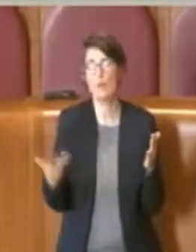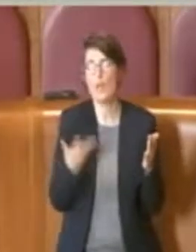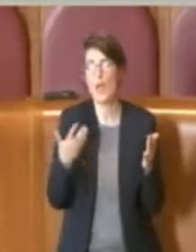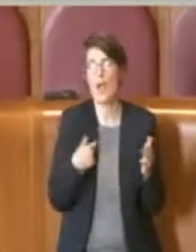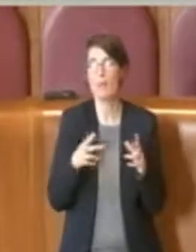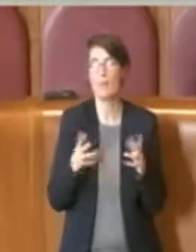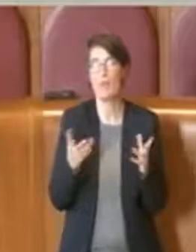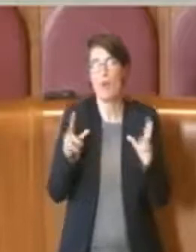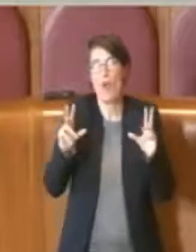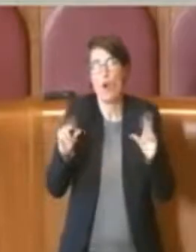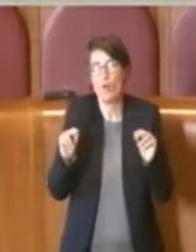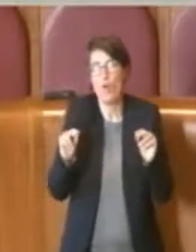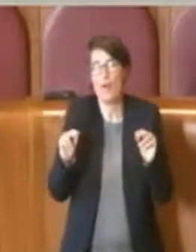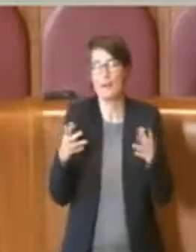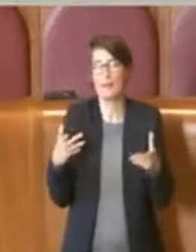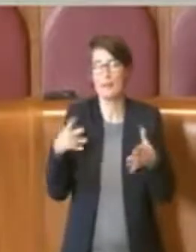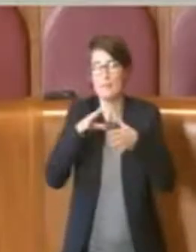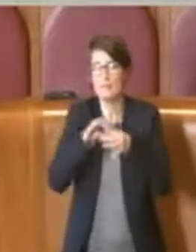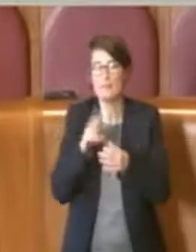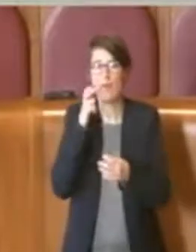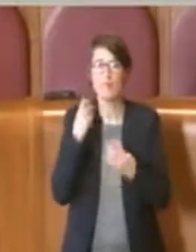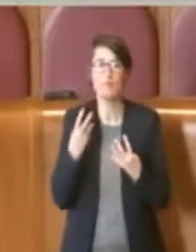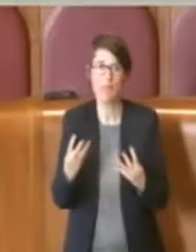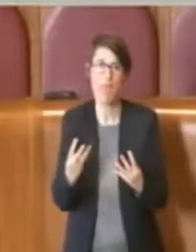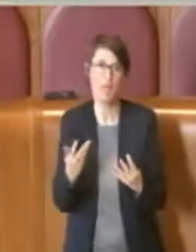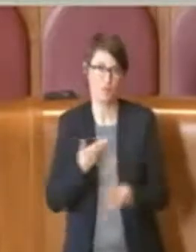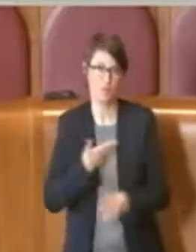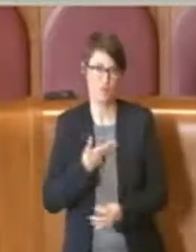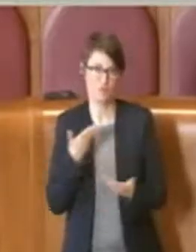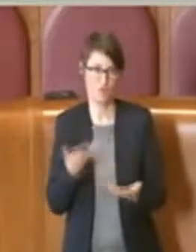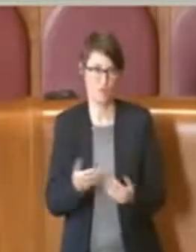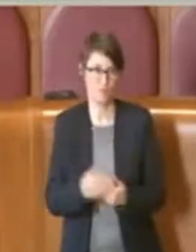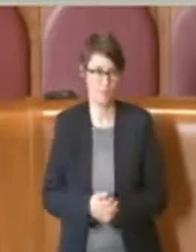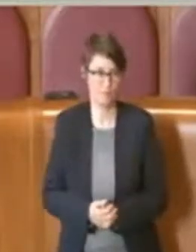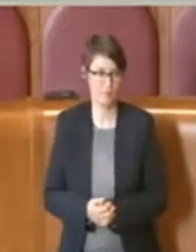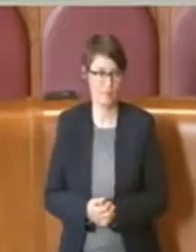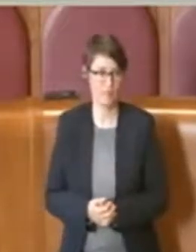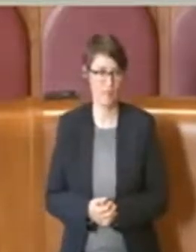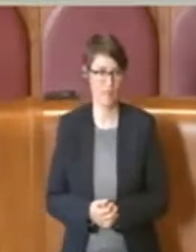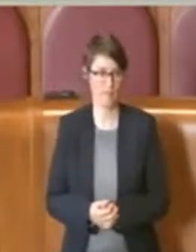portiamo avanti questo concetto.